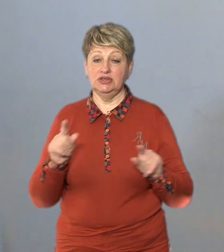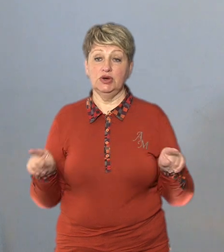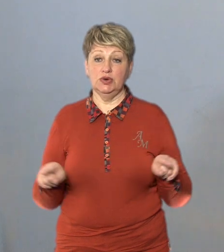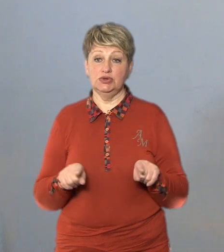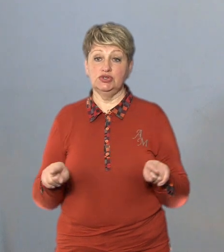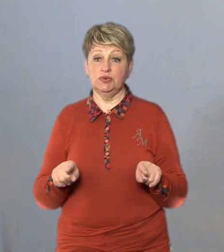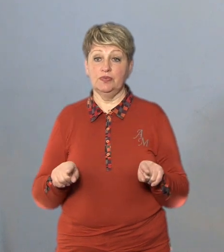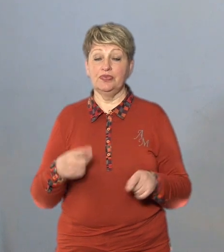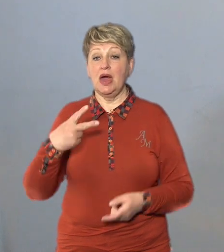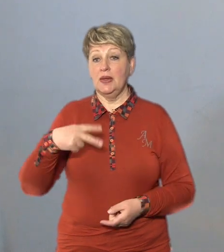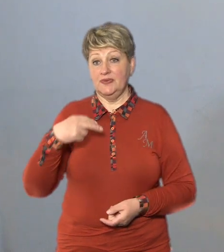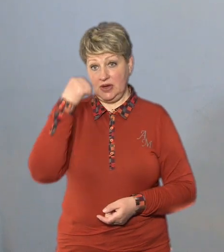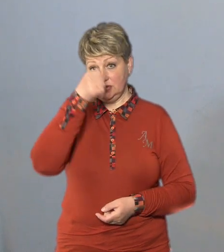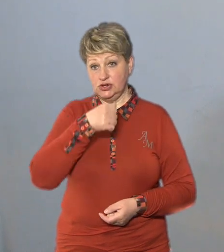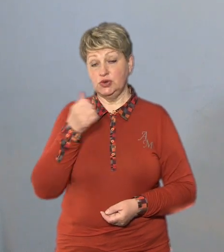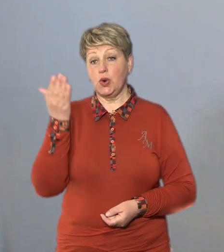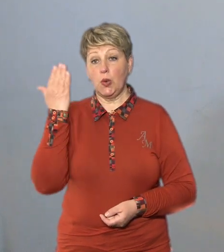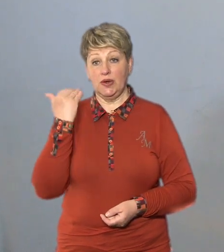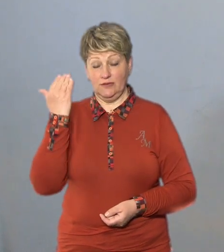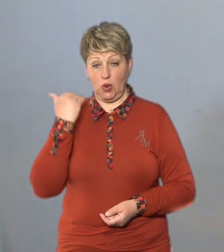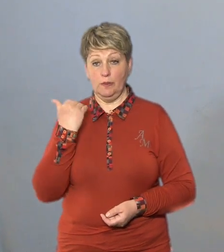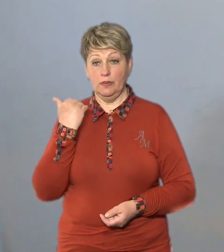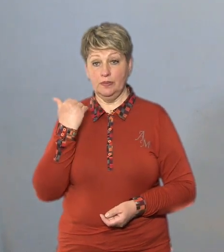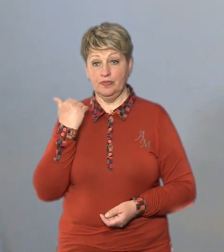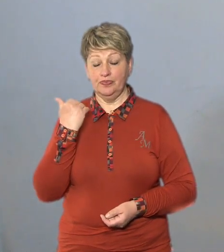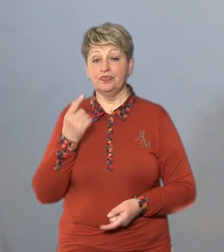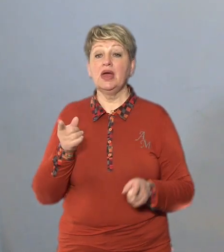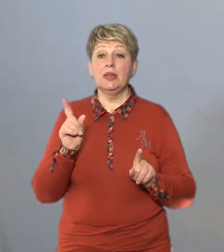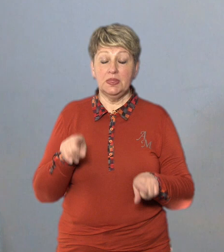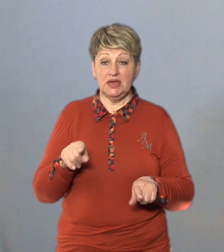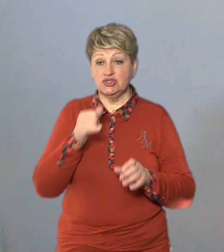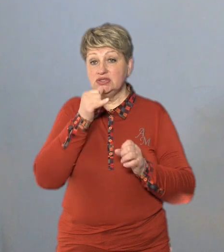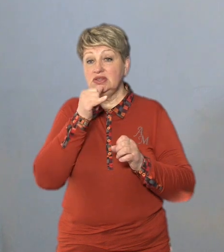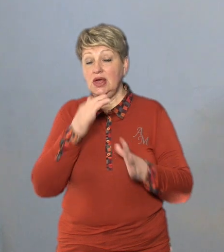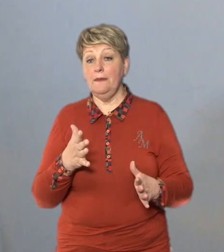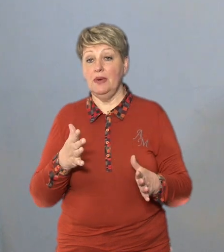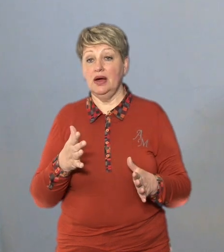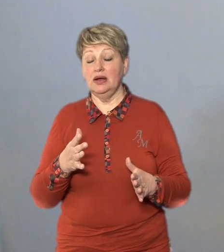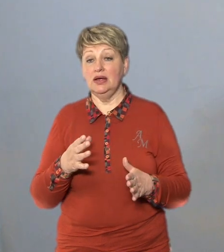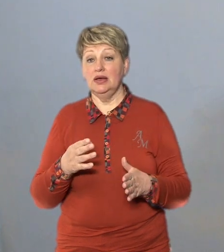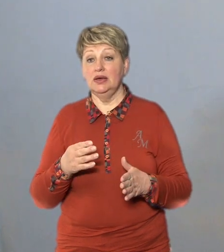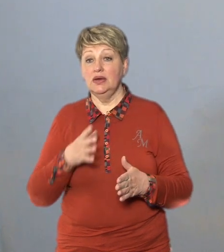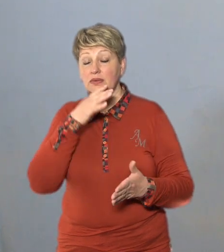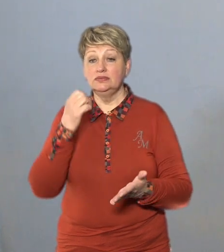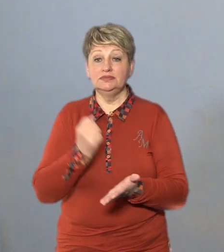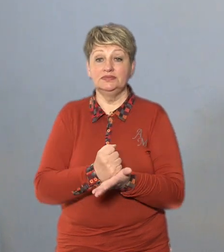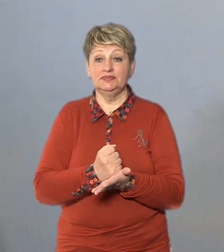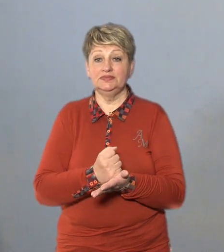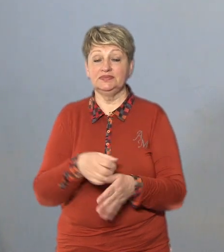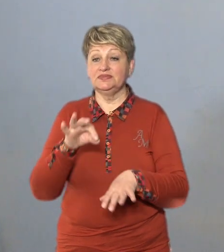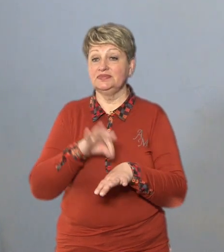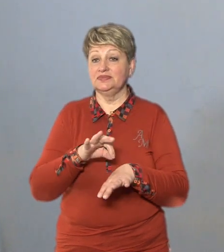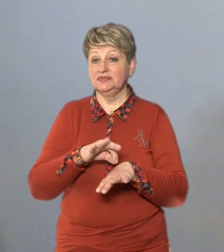20 років тому теж не могли до часі поставити діагноз і